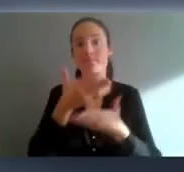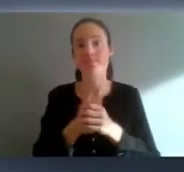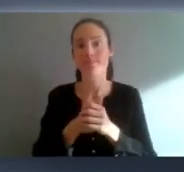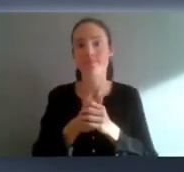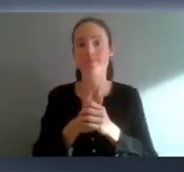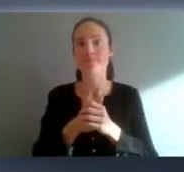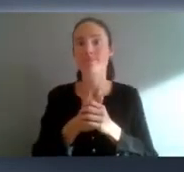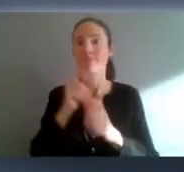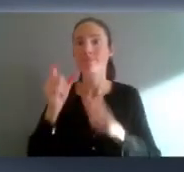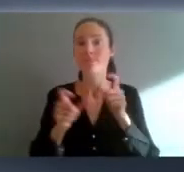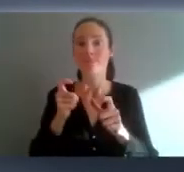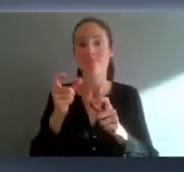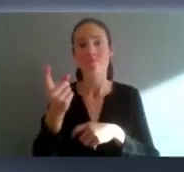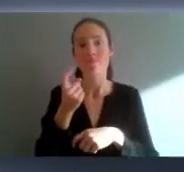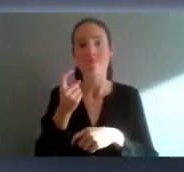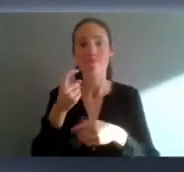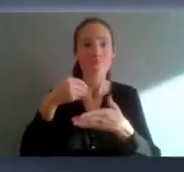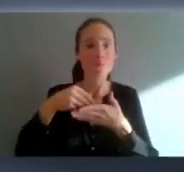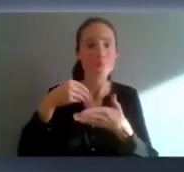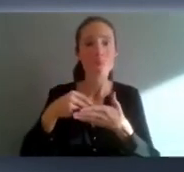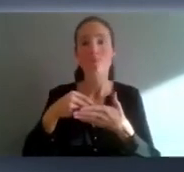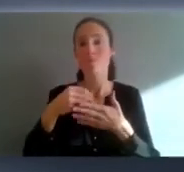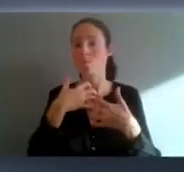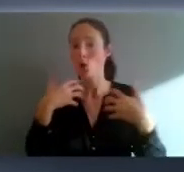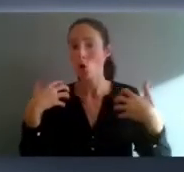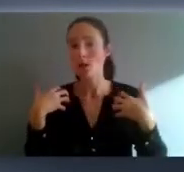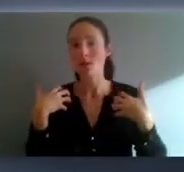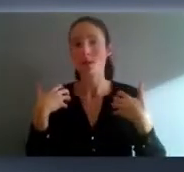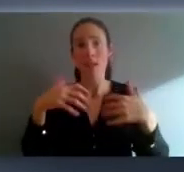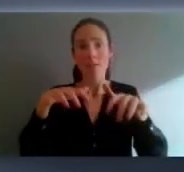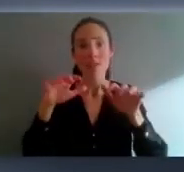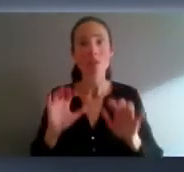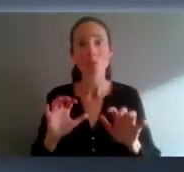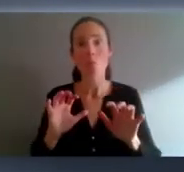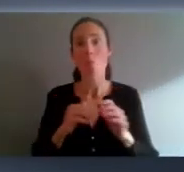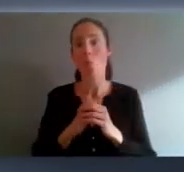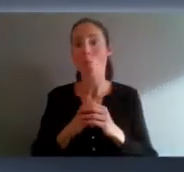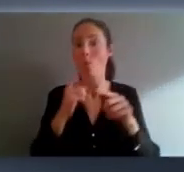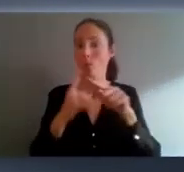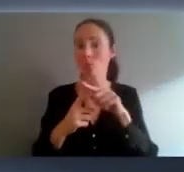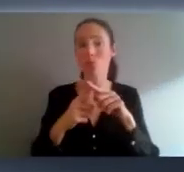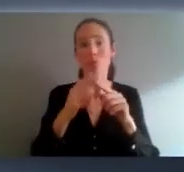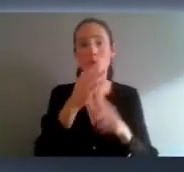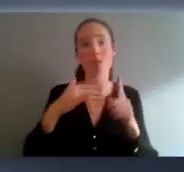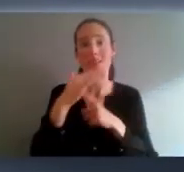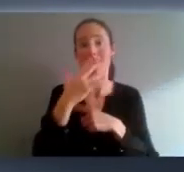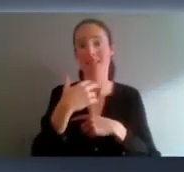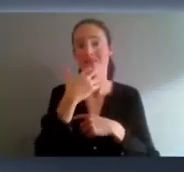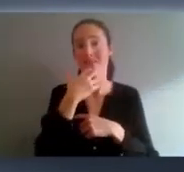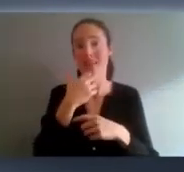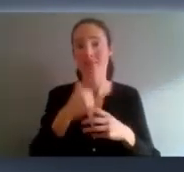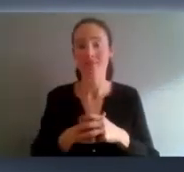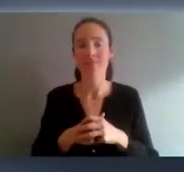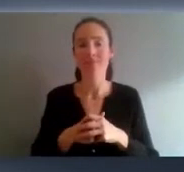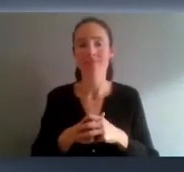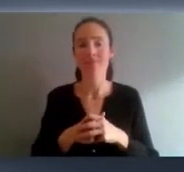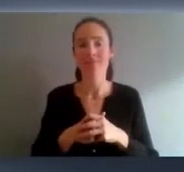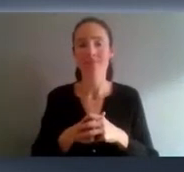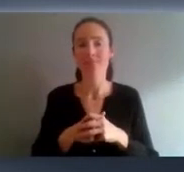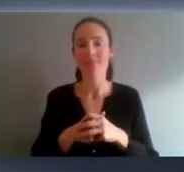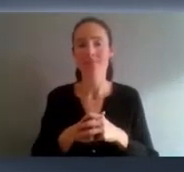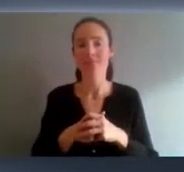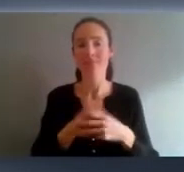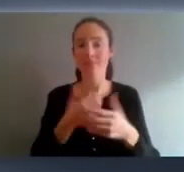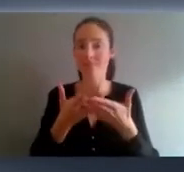acteurs de l'économie, de la science, de l'administration et de la société civile. C'est aussi une